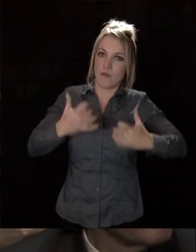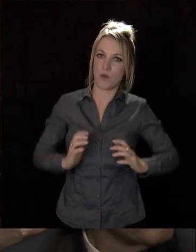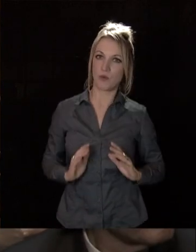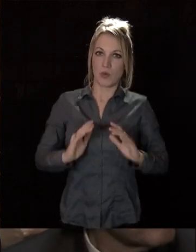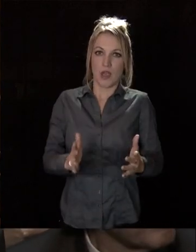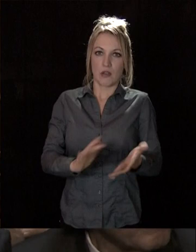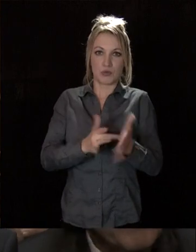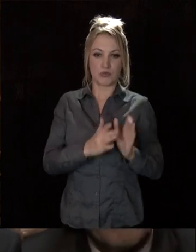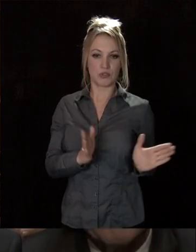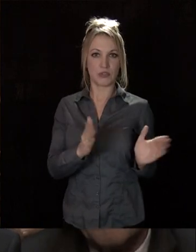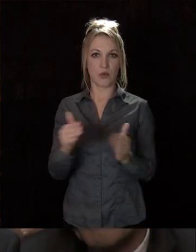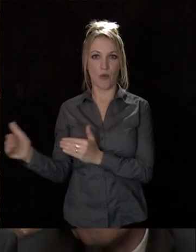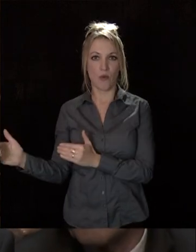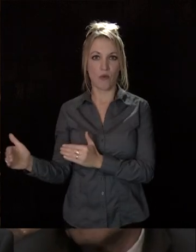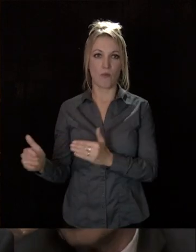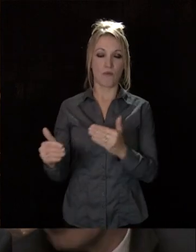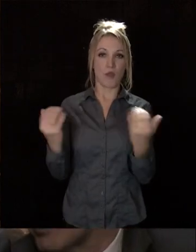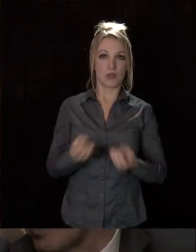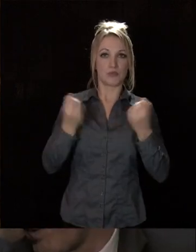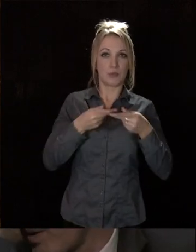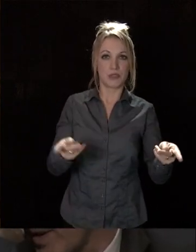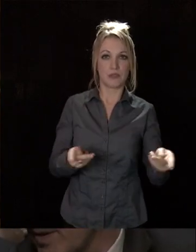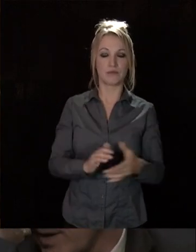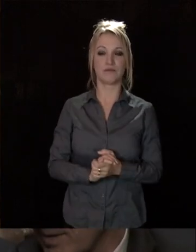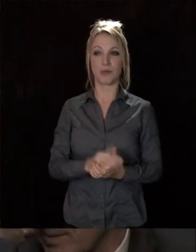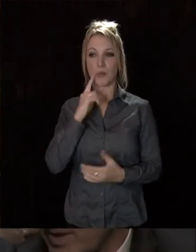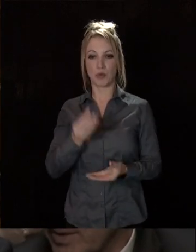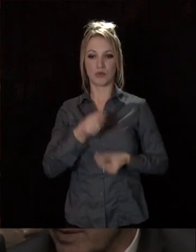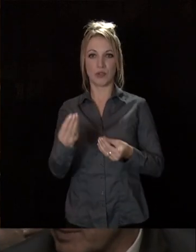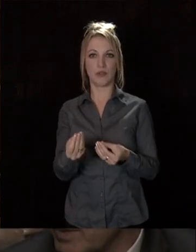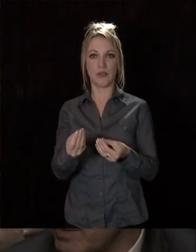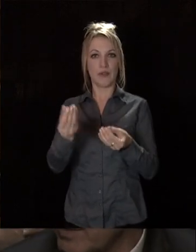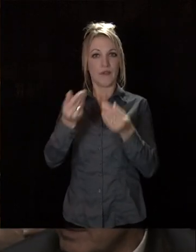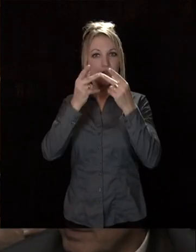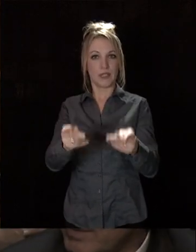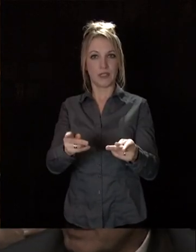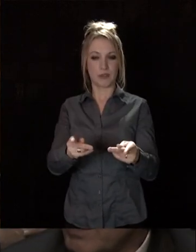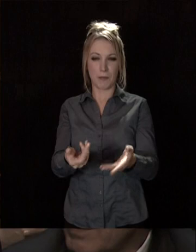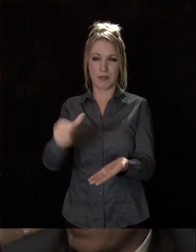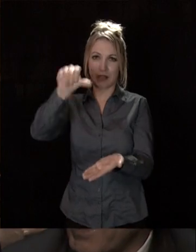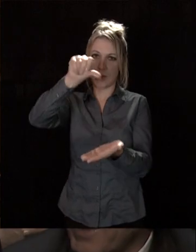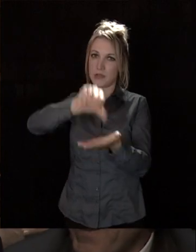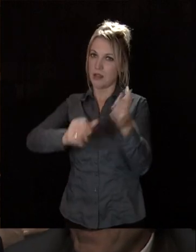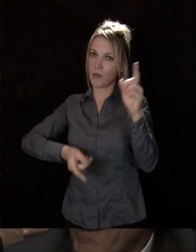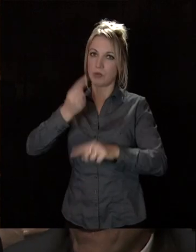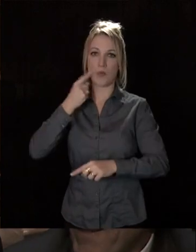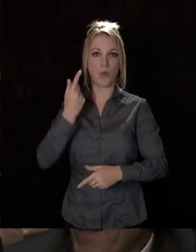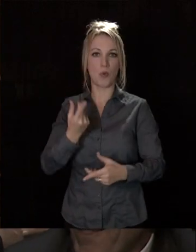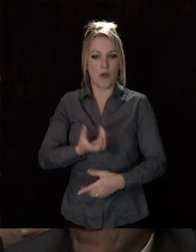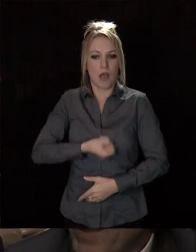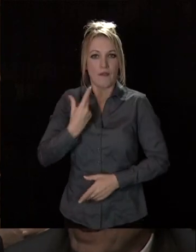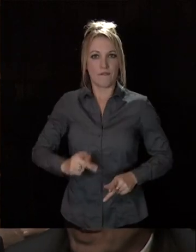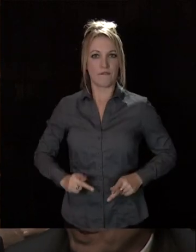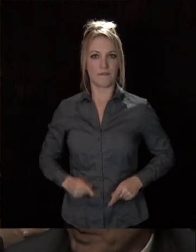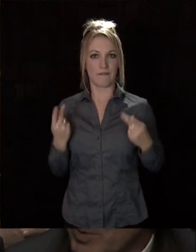dans tous les secteurs de l'action publique pour faire de notre cité une grande capitale de l'art de vivre et, je le